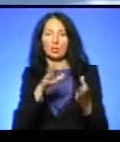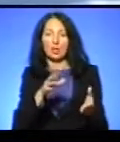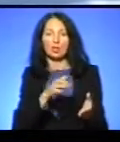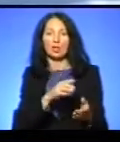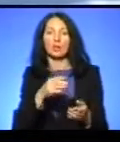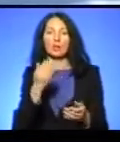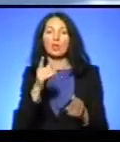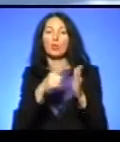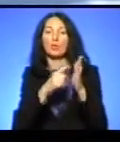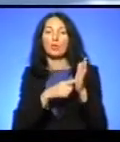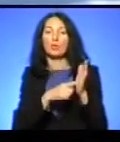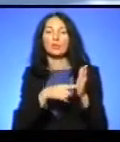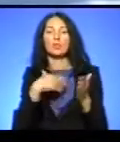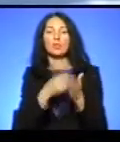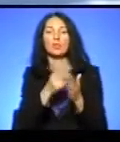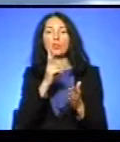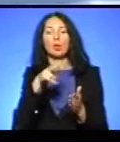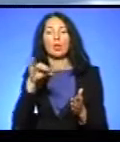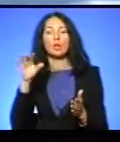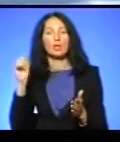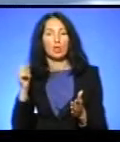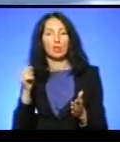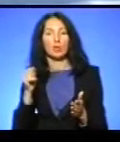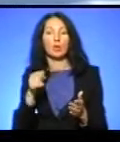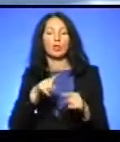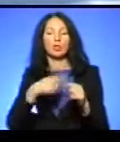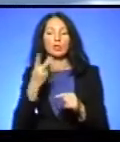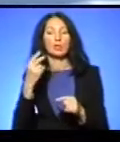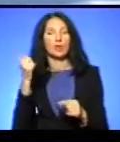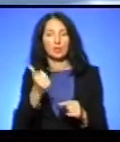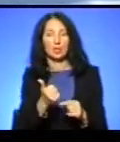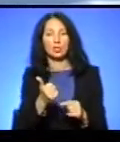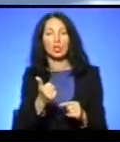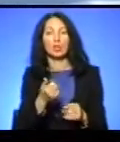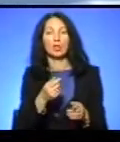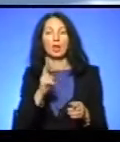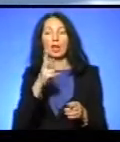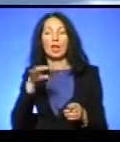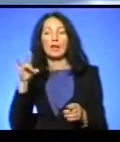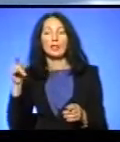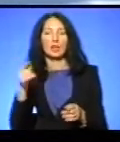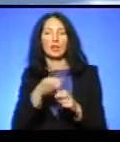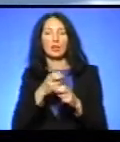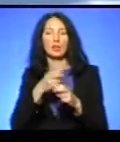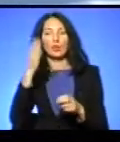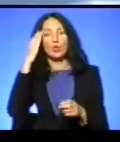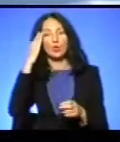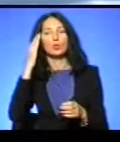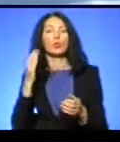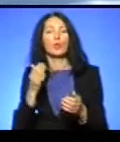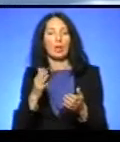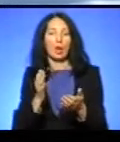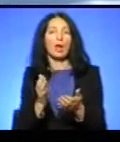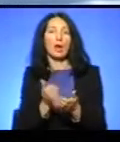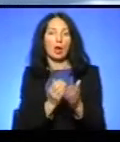відновляться. Тобто це взагалі ідеальне донорство, коли донор не втрачає нічого і рятує життя якійсь людині.